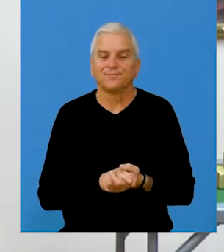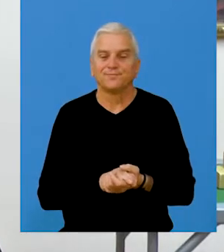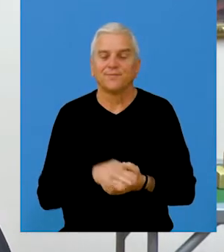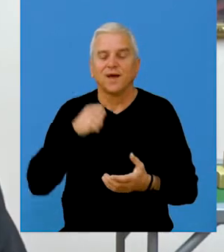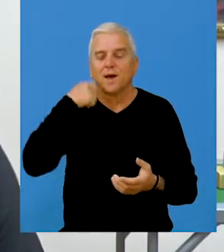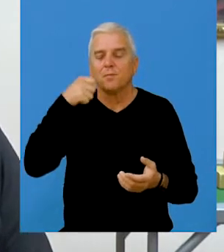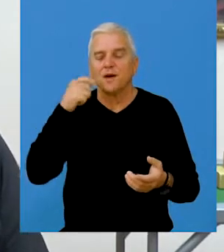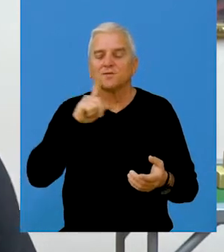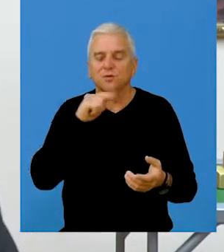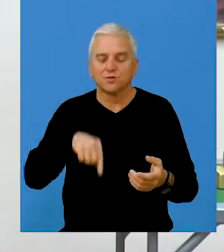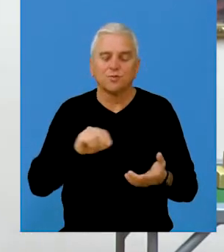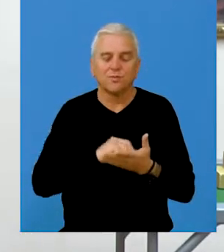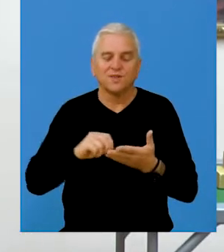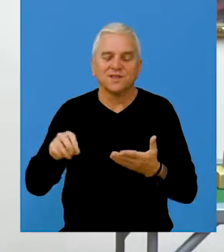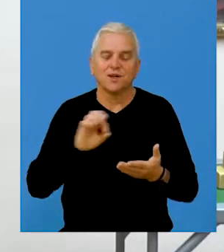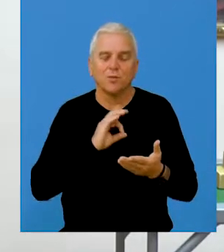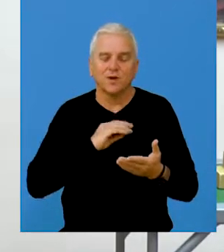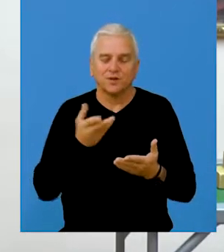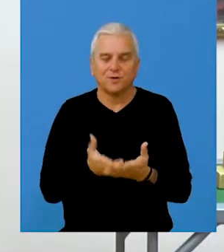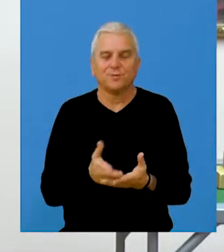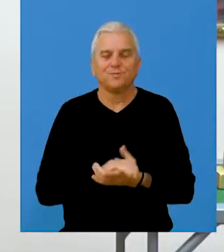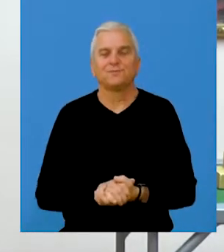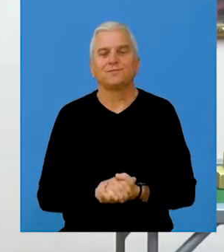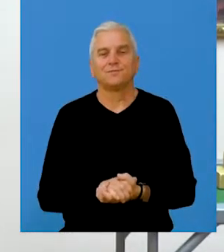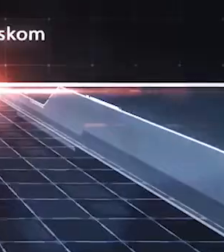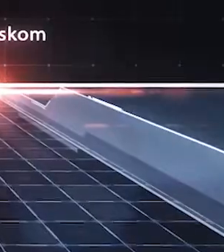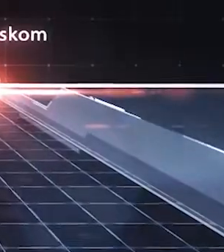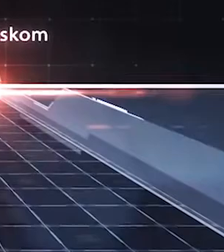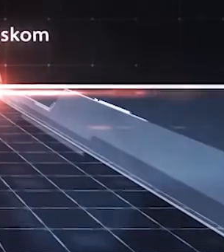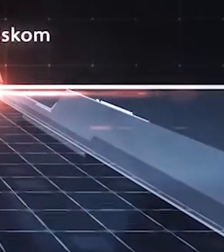uspomenu pesme koje su pisali Bečejci o Bečeju.